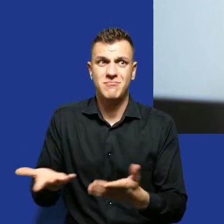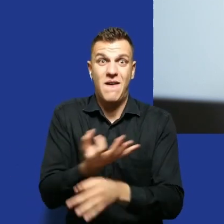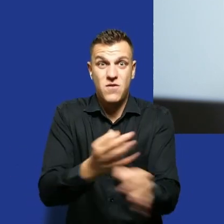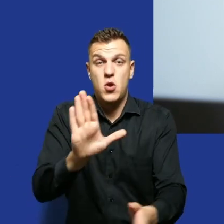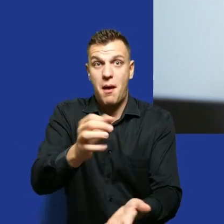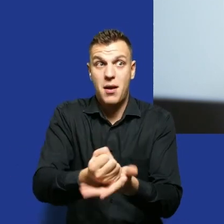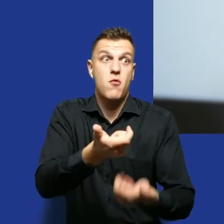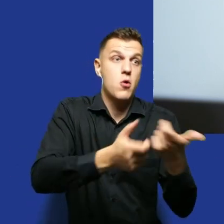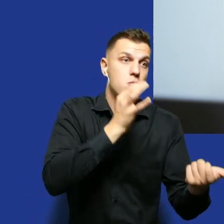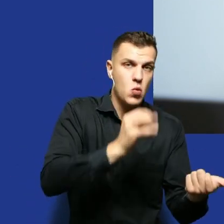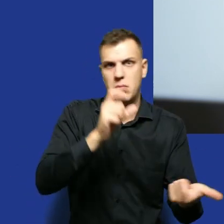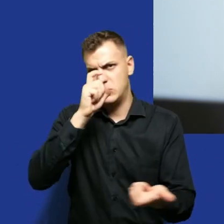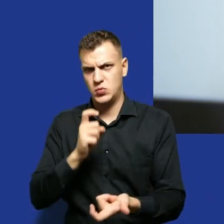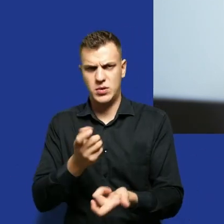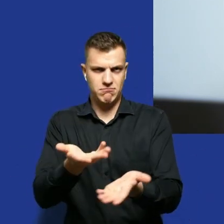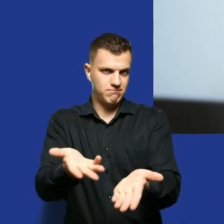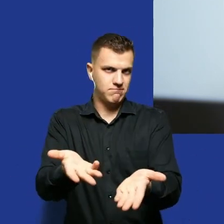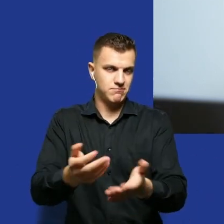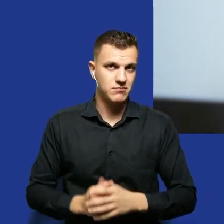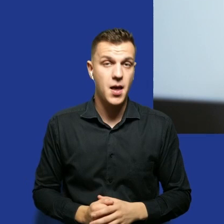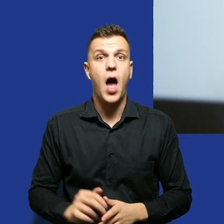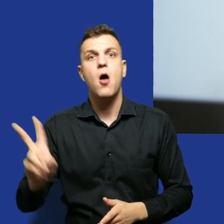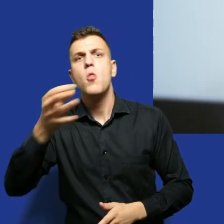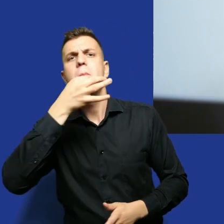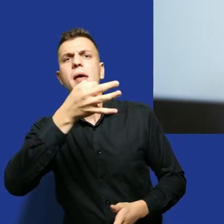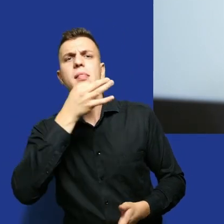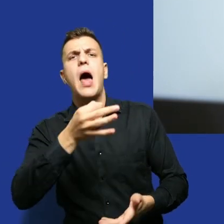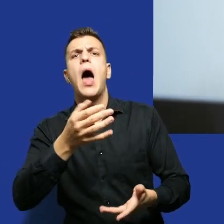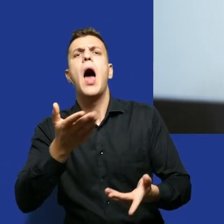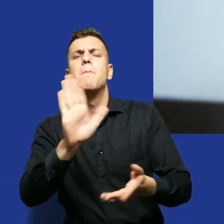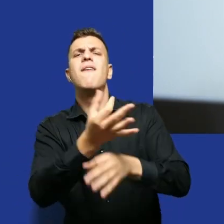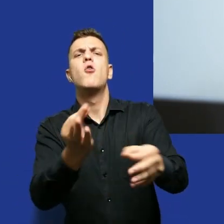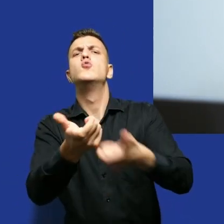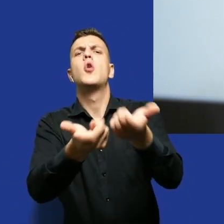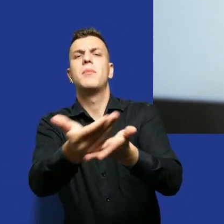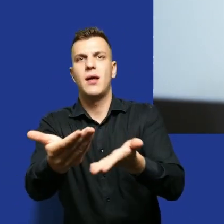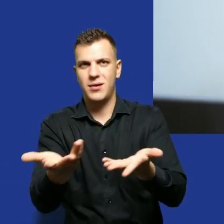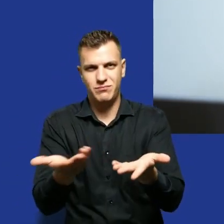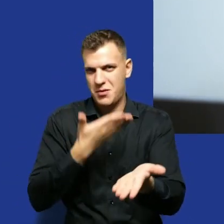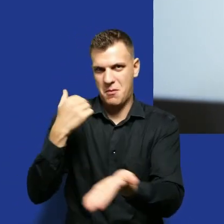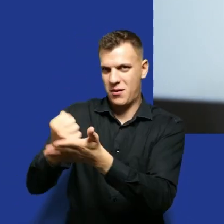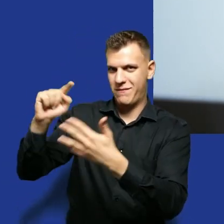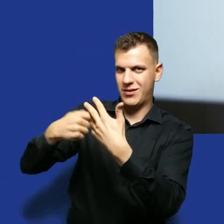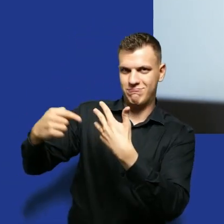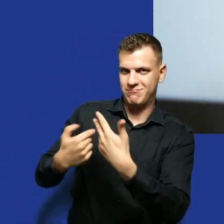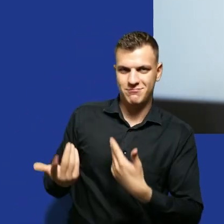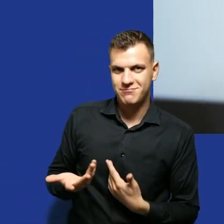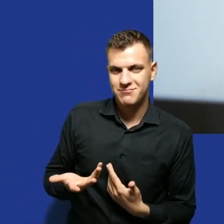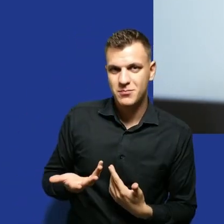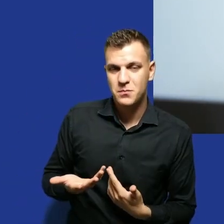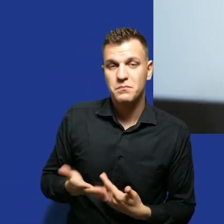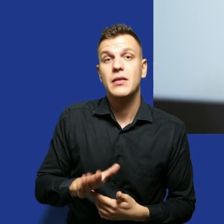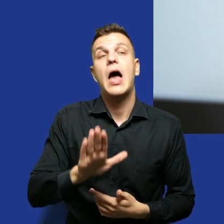i nikt nie ma prawa dopytywać o to, po co to prawo mi przysługuje. Natomiast absolutnie